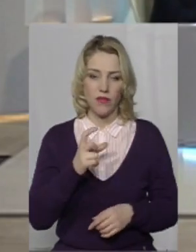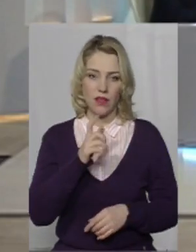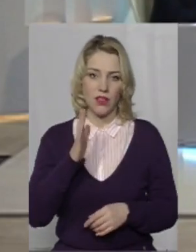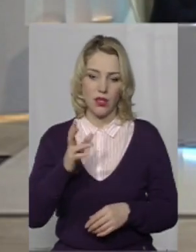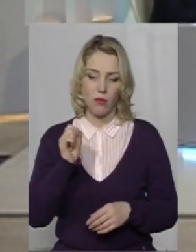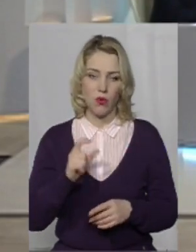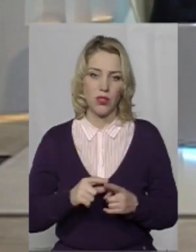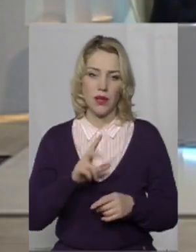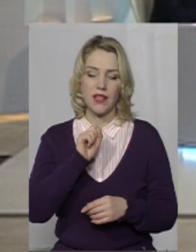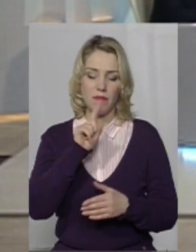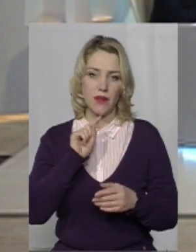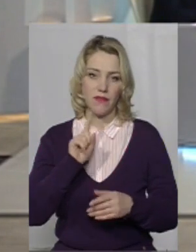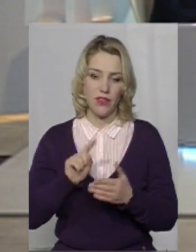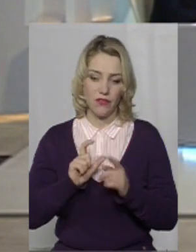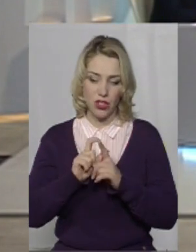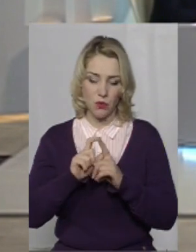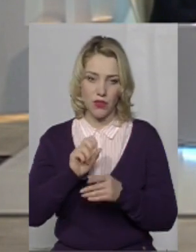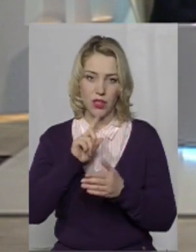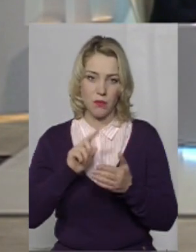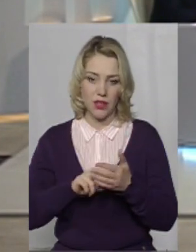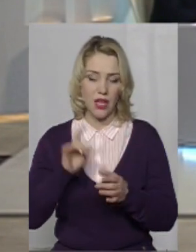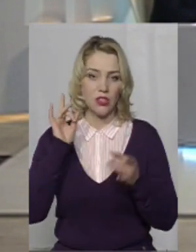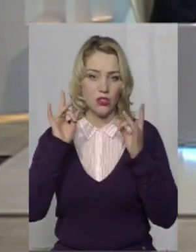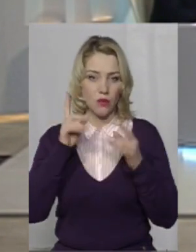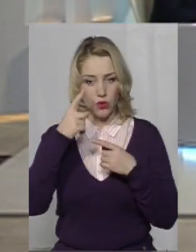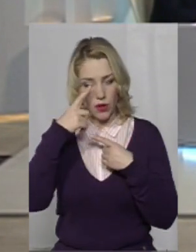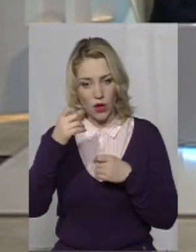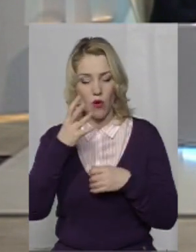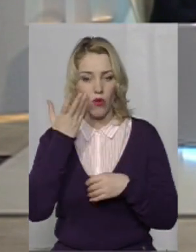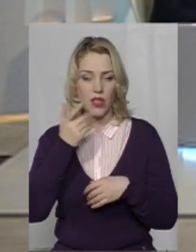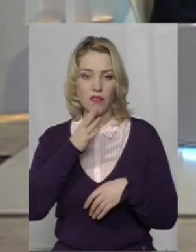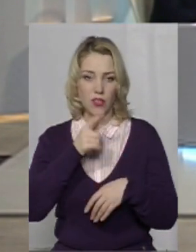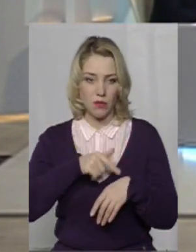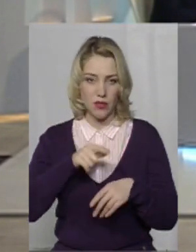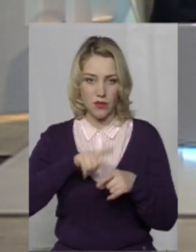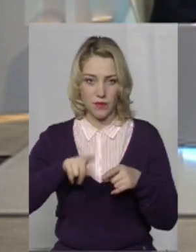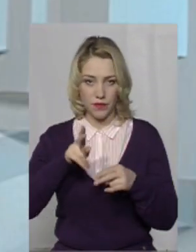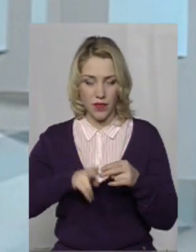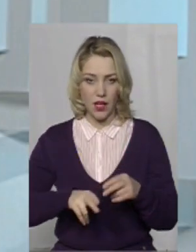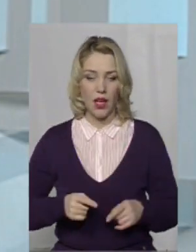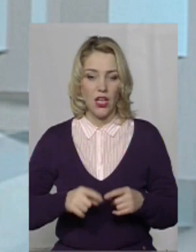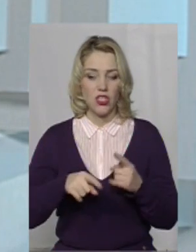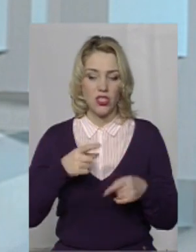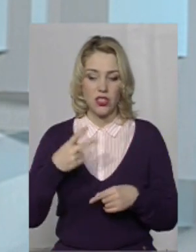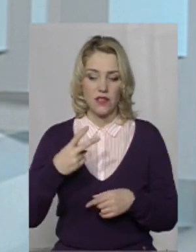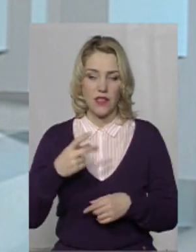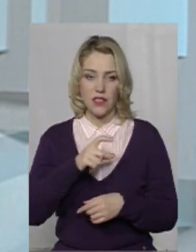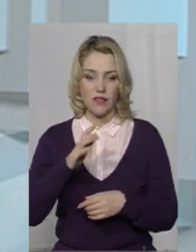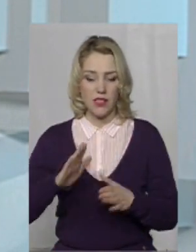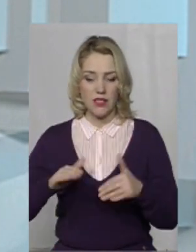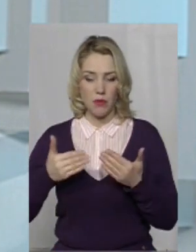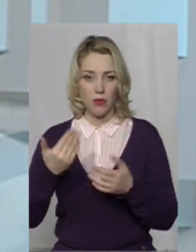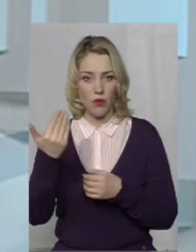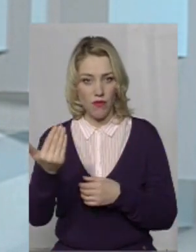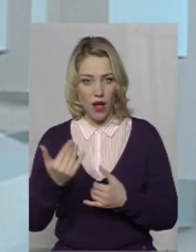відповідей на питання і звуковий сигнал буде сповіщати, коли цей час добігатиме кінця. Через 20 хвилин запропоную